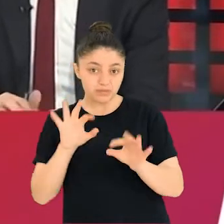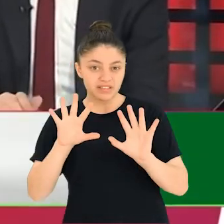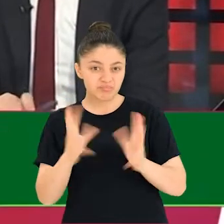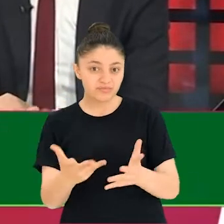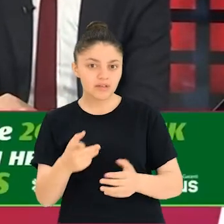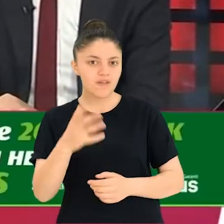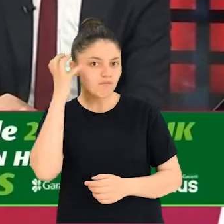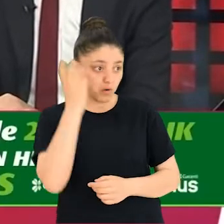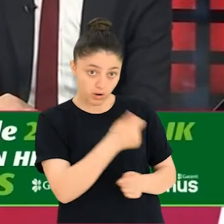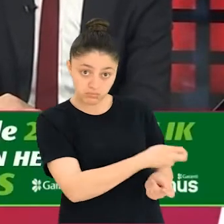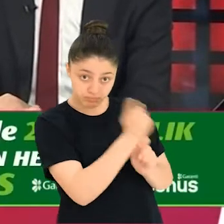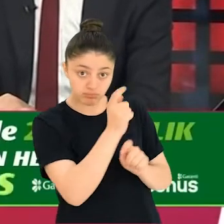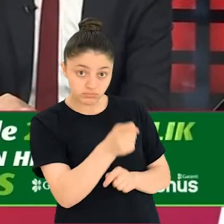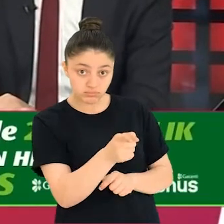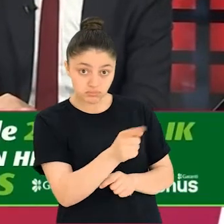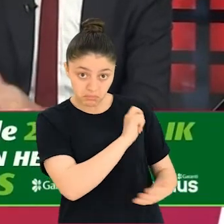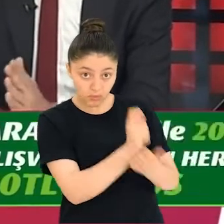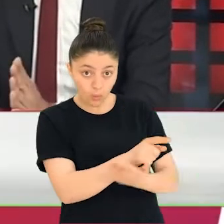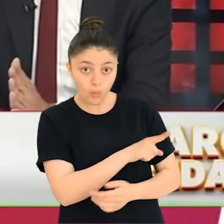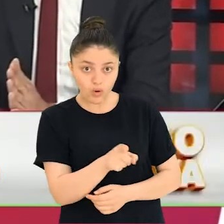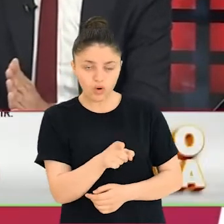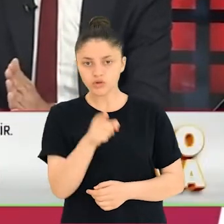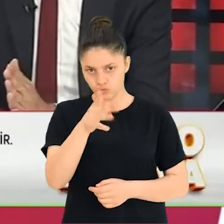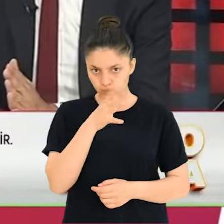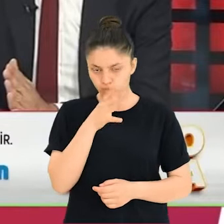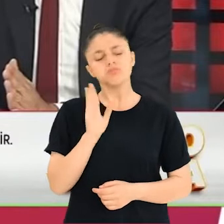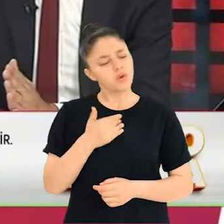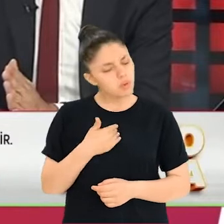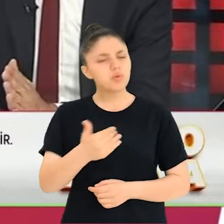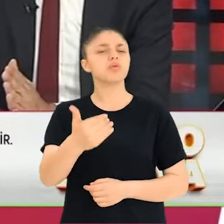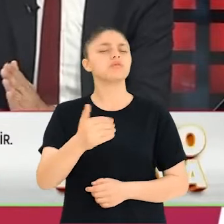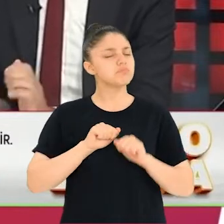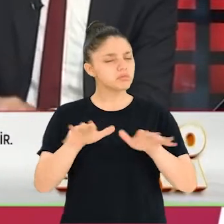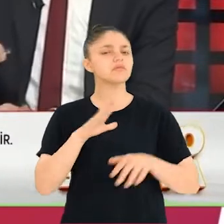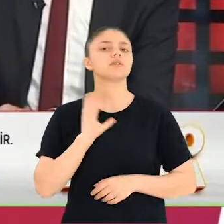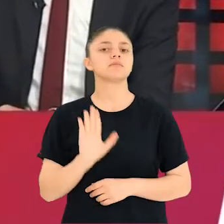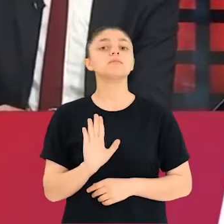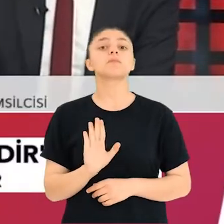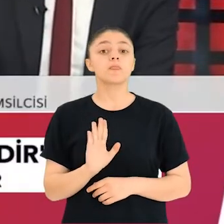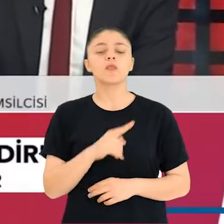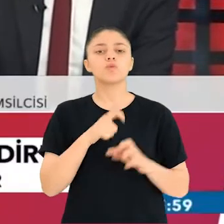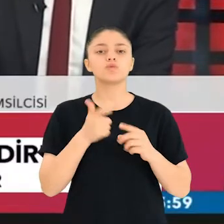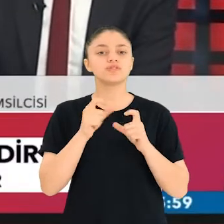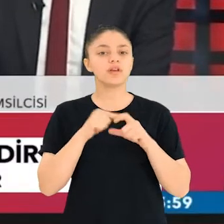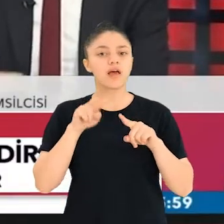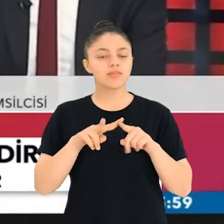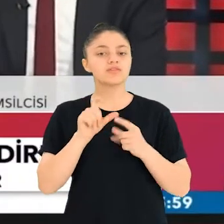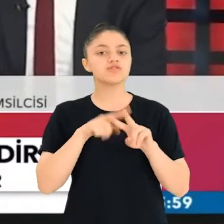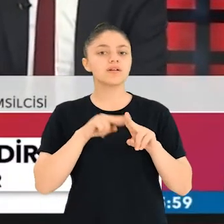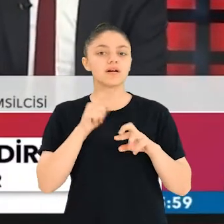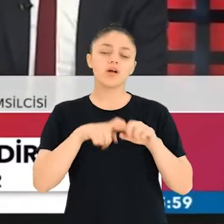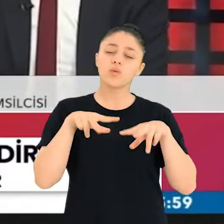vakıflardan mı para aldın? Onlardan mı fonlandın? Bilginiz var mı sayın bakan? Onların hepsi çıkacak. Yoksa Ruşen Çakır'la oturup